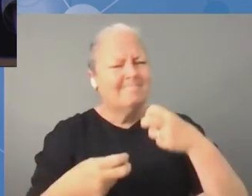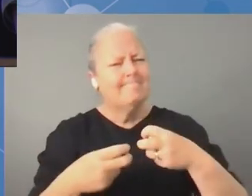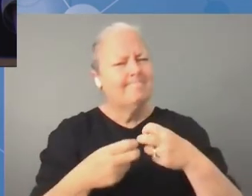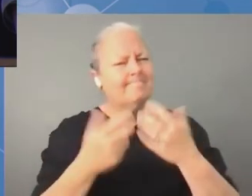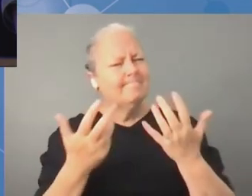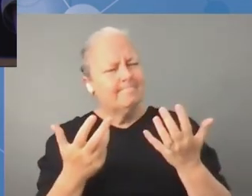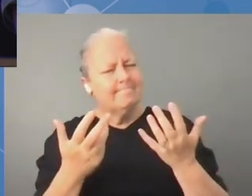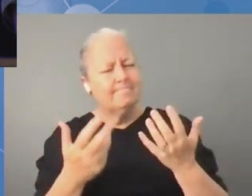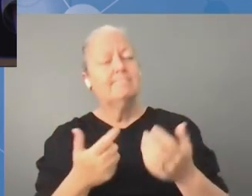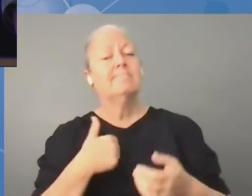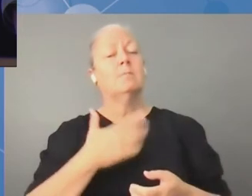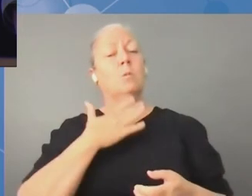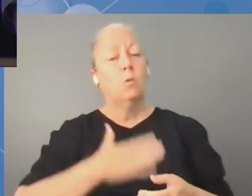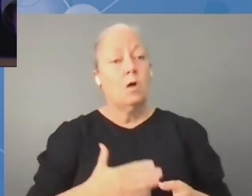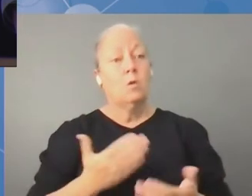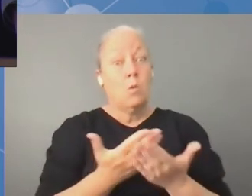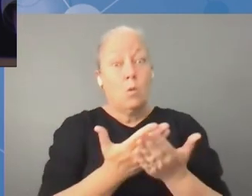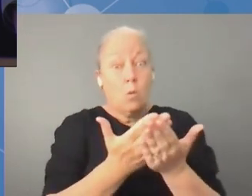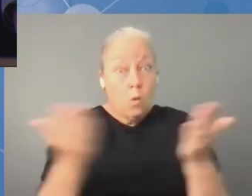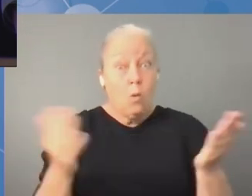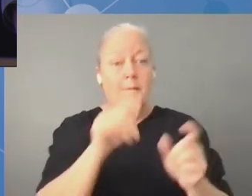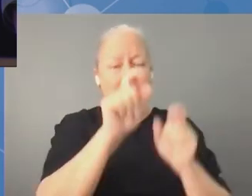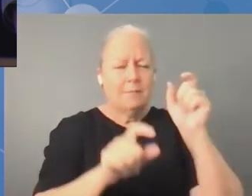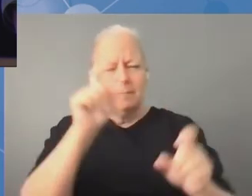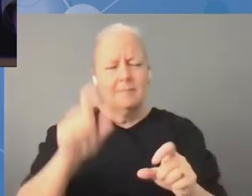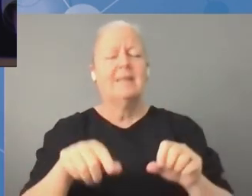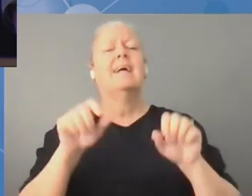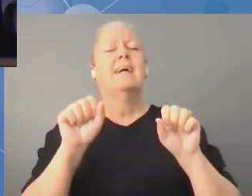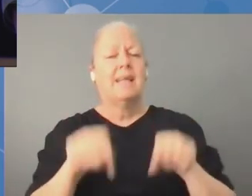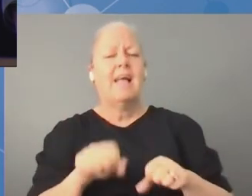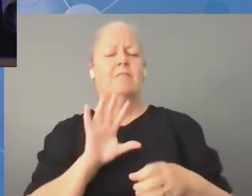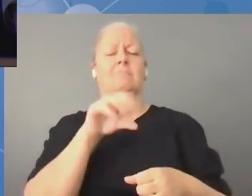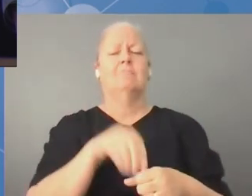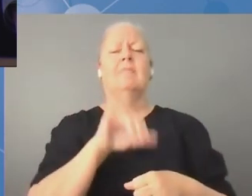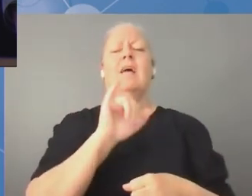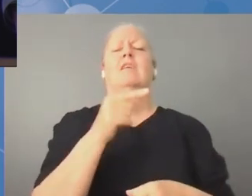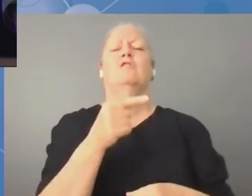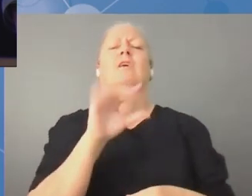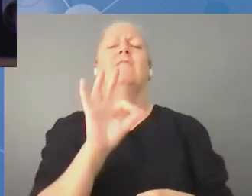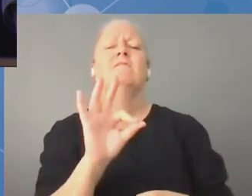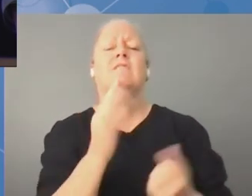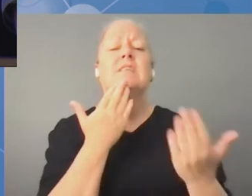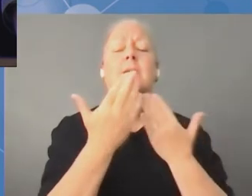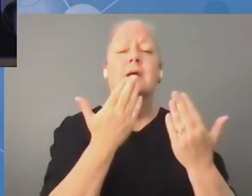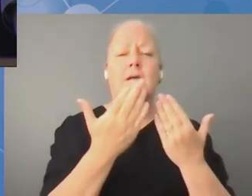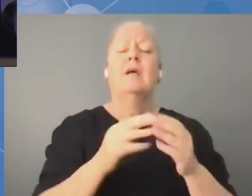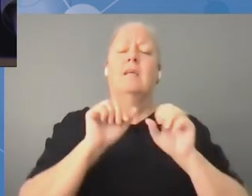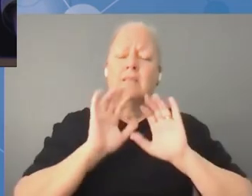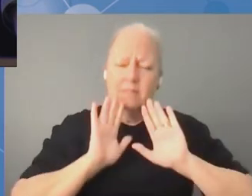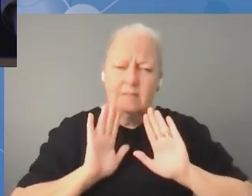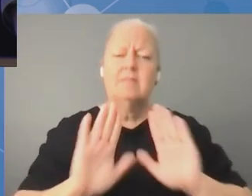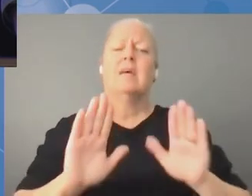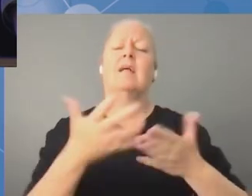szczytach IGF używając własnego języka, albo jeśli nie we własnym języku. Niech będzie tak, że chociaż